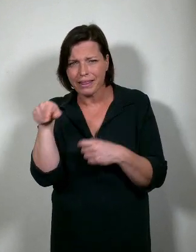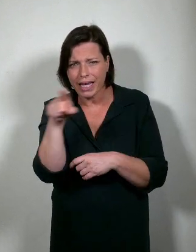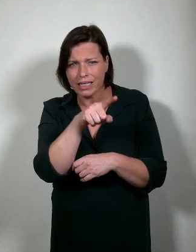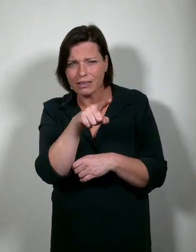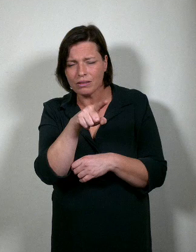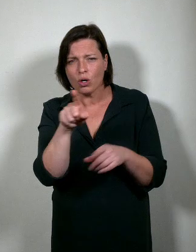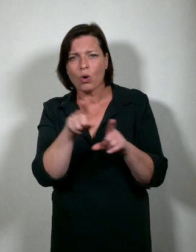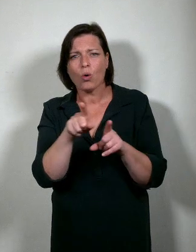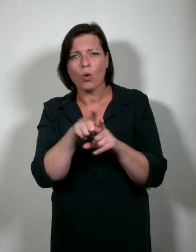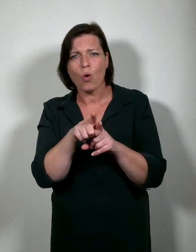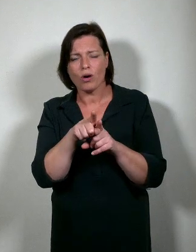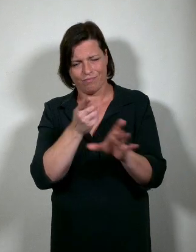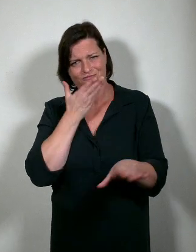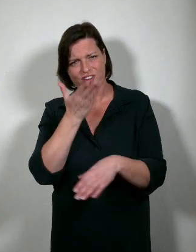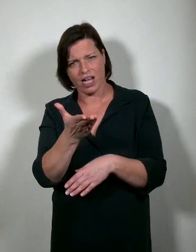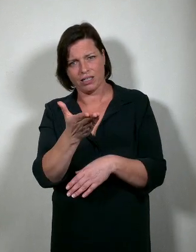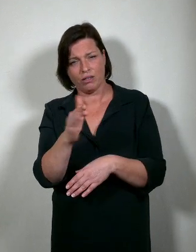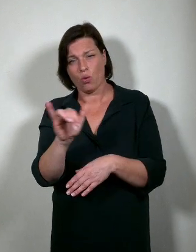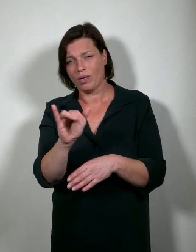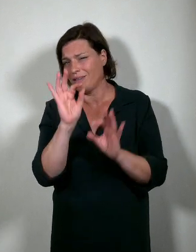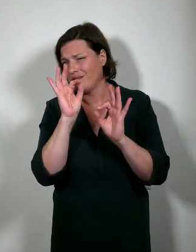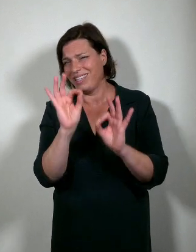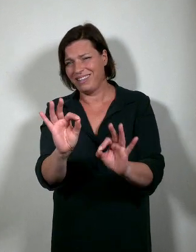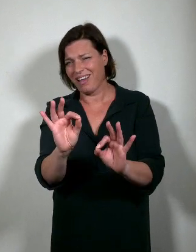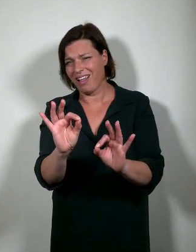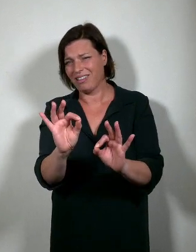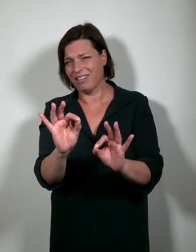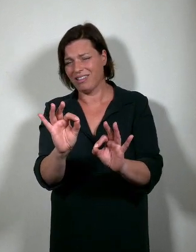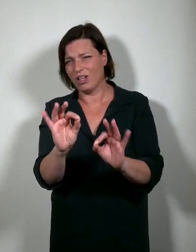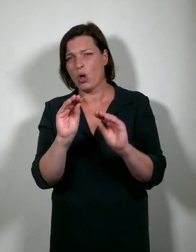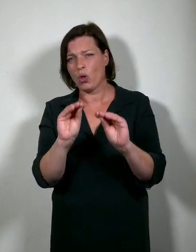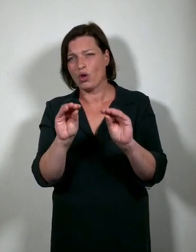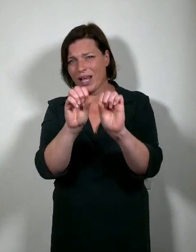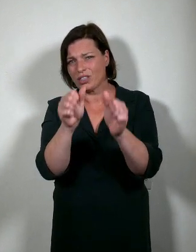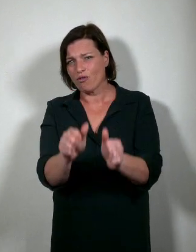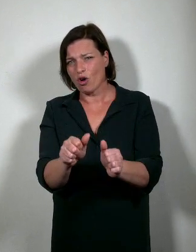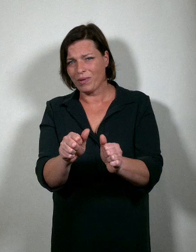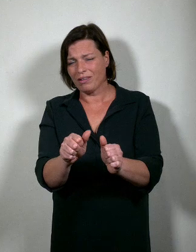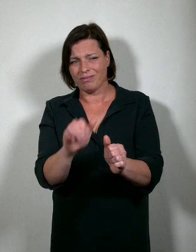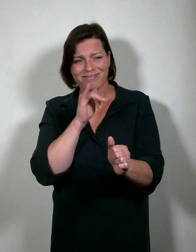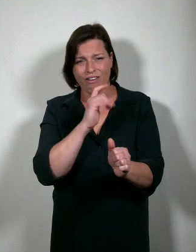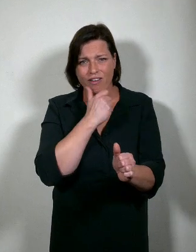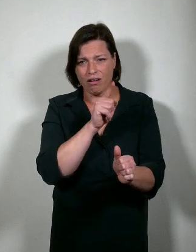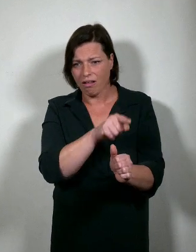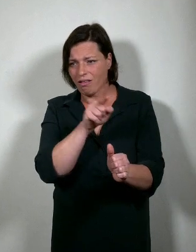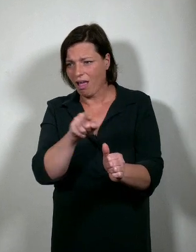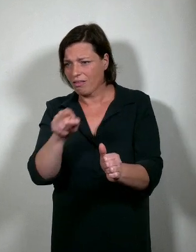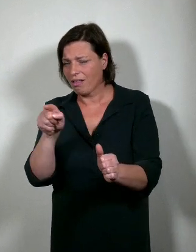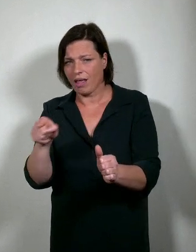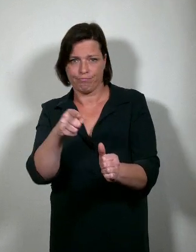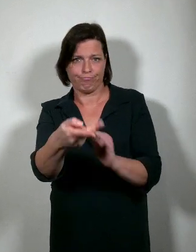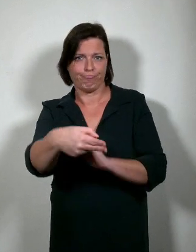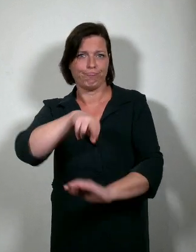Wat zijn de ideale onderwijsvormen voor elk vak afzonderlijk? En dat is